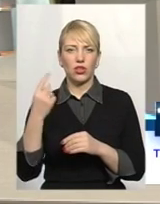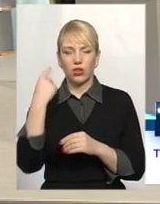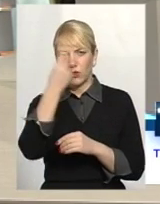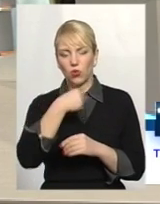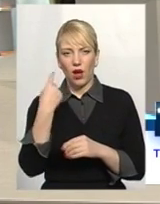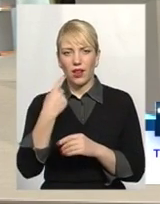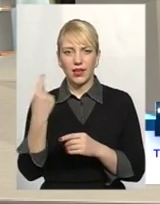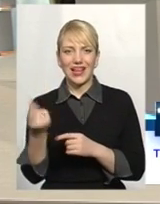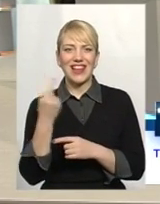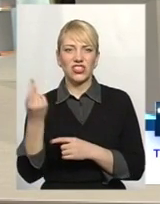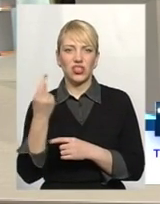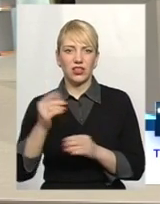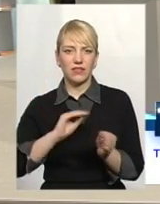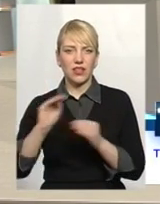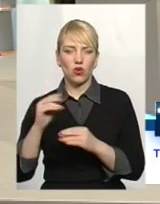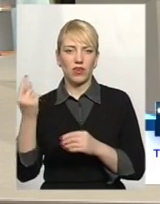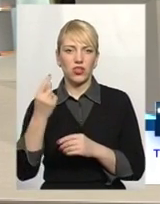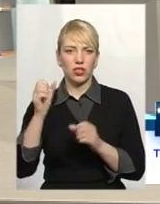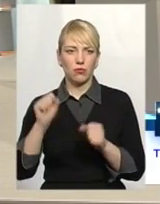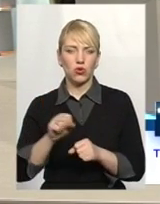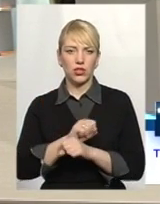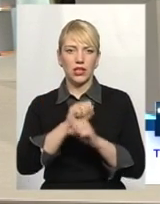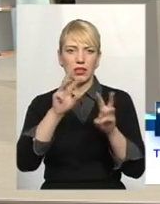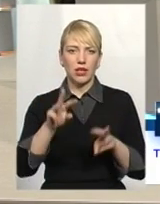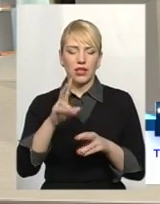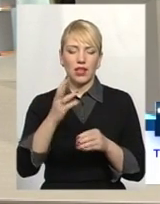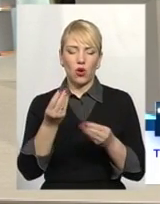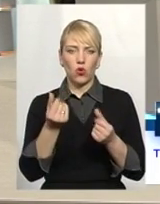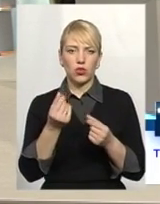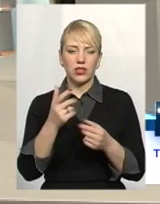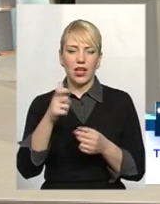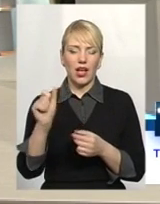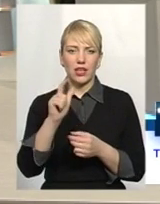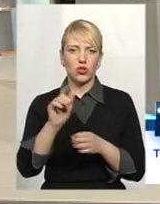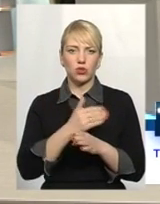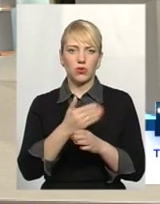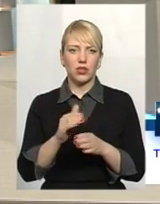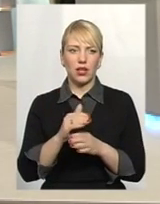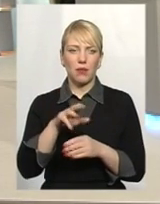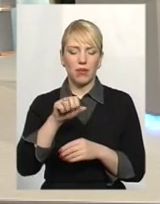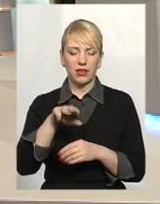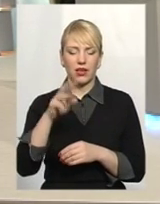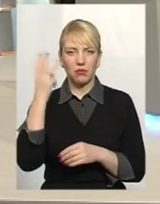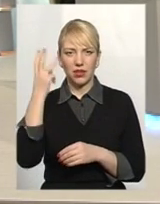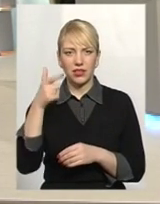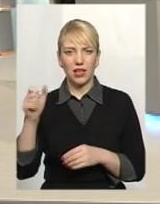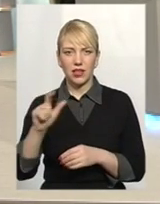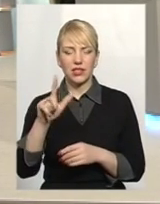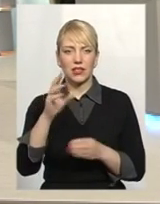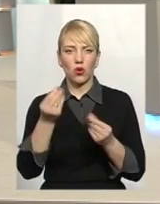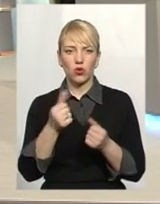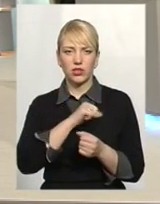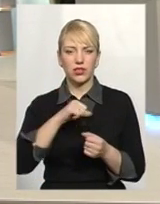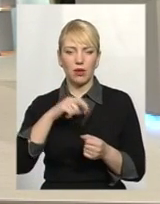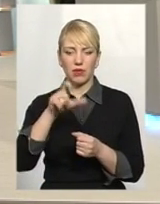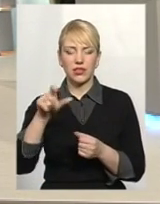встановлення лічильників може проводитися як за кошти газорозподільних підприємств, такі як Патхминськ Газ, за кошти самих